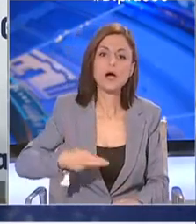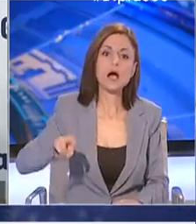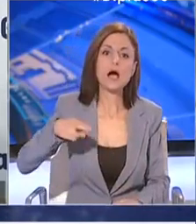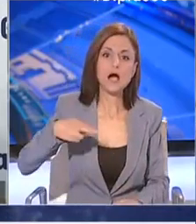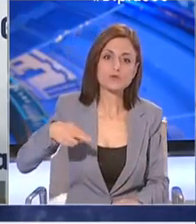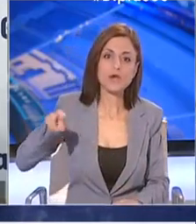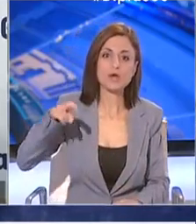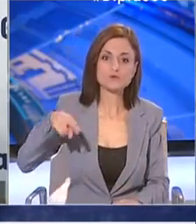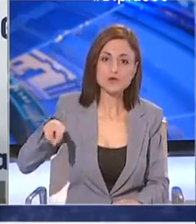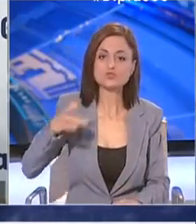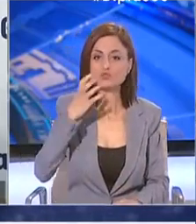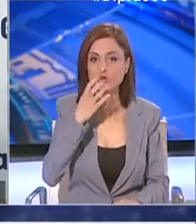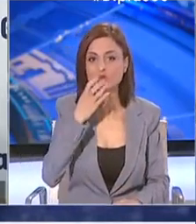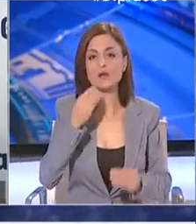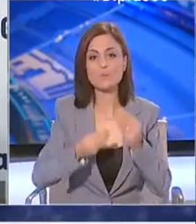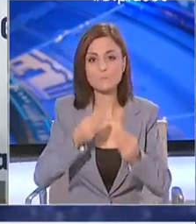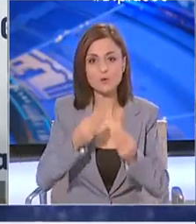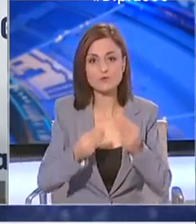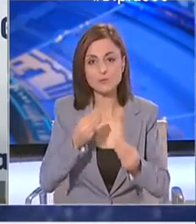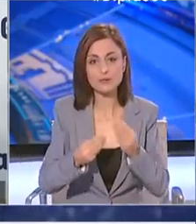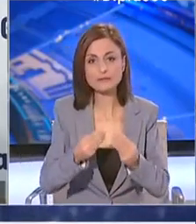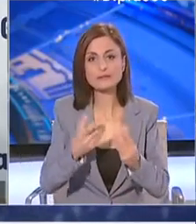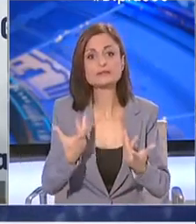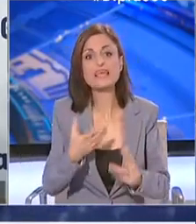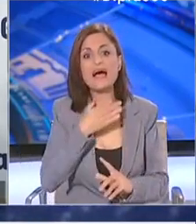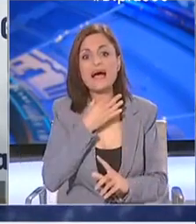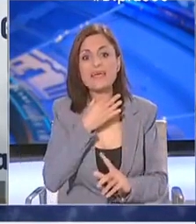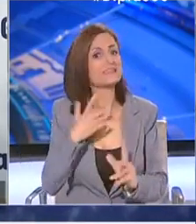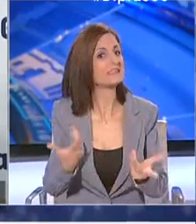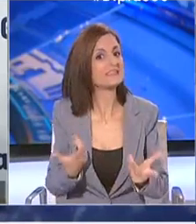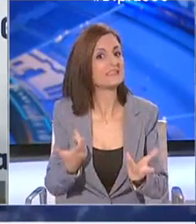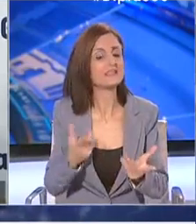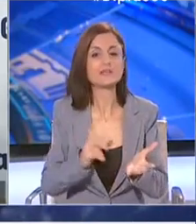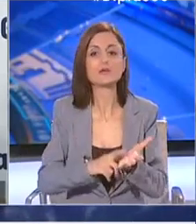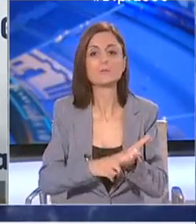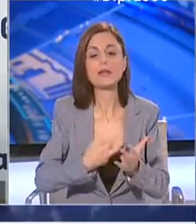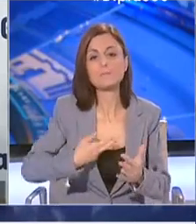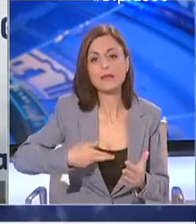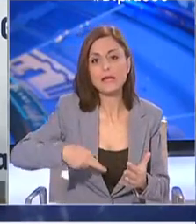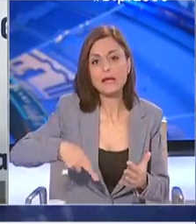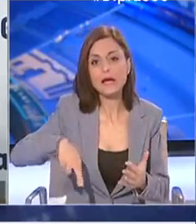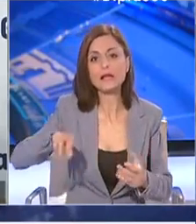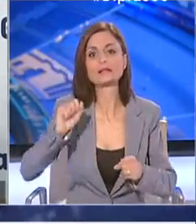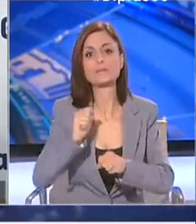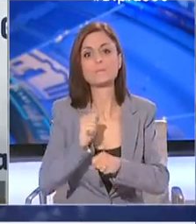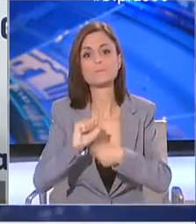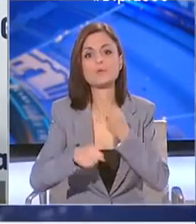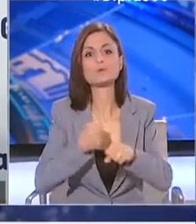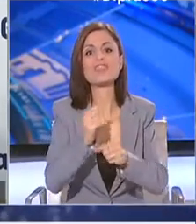περιστατικών περνά στην πρώτη γραμμή η ανάγκη παροχής της καλύτερης δυνατής θεραπείας.